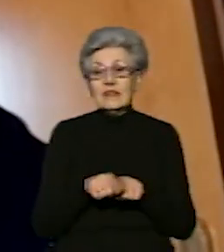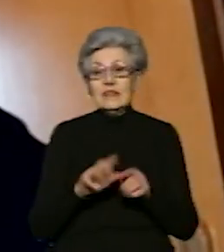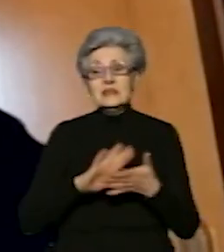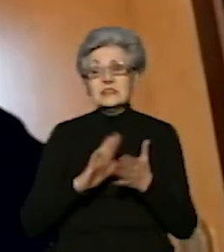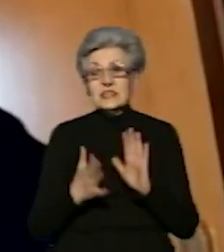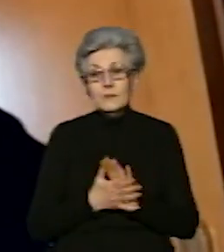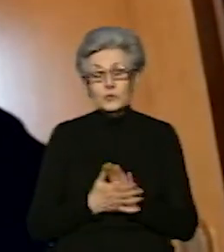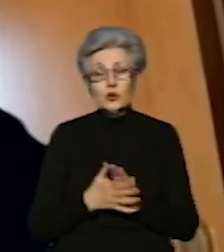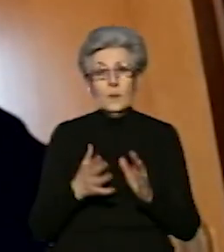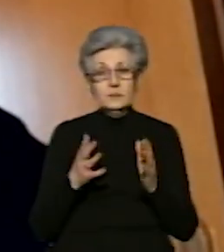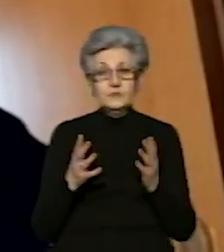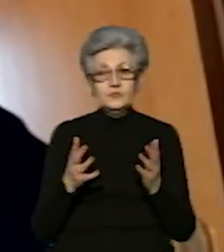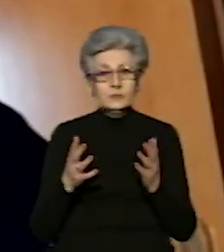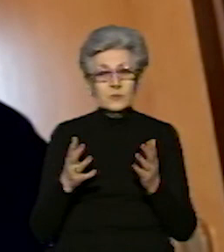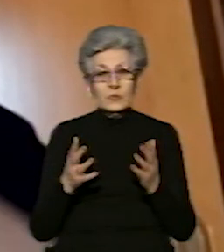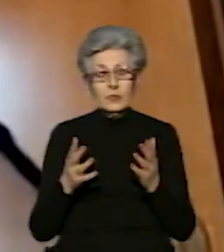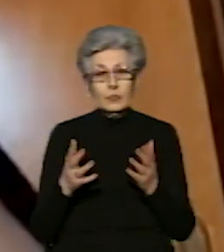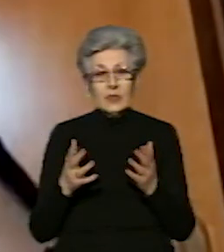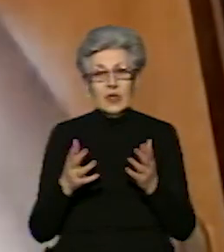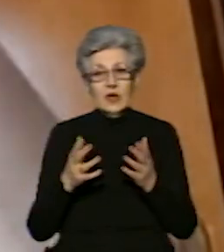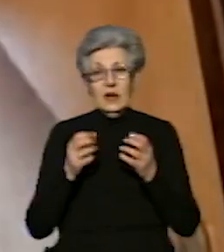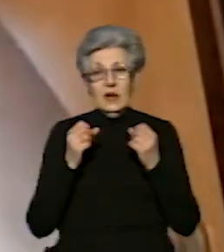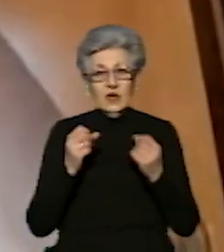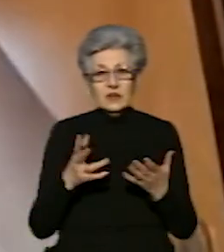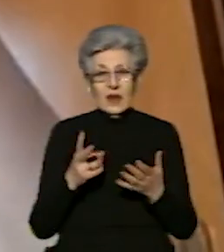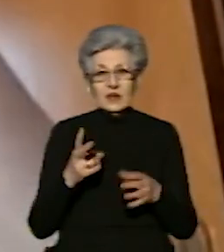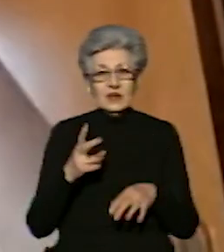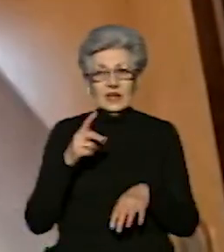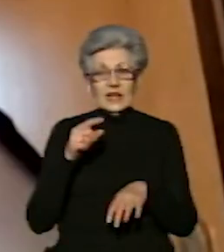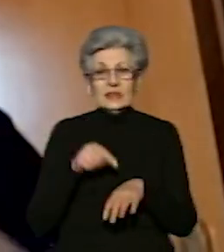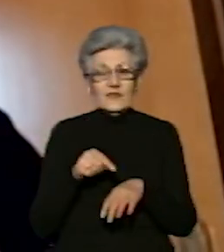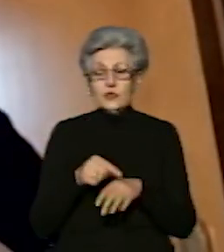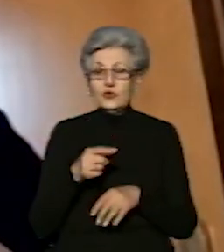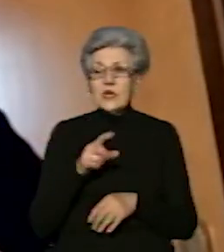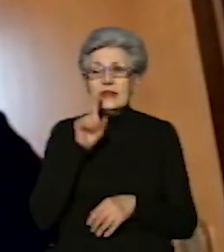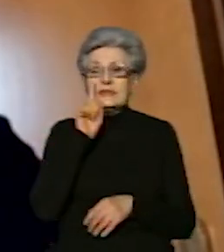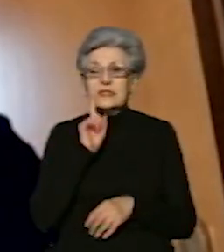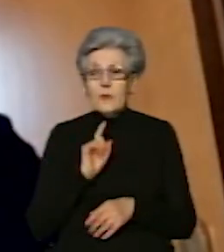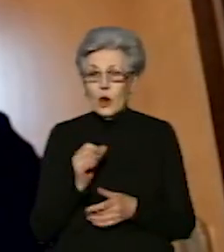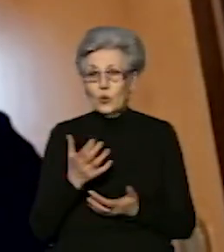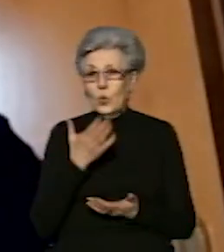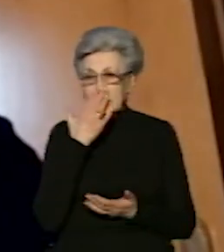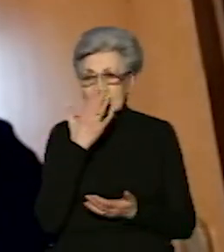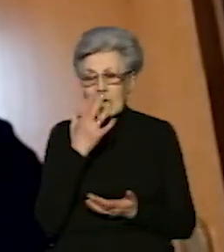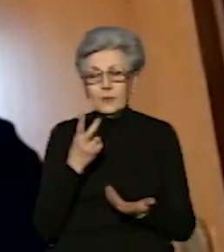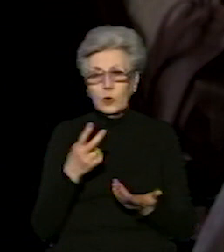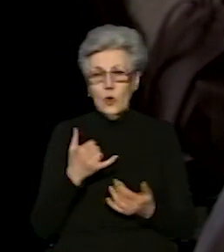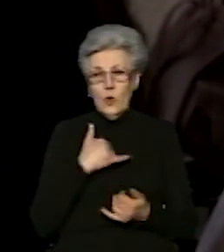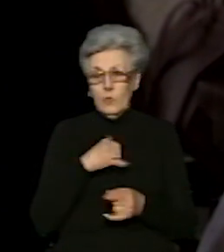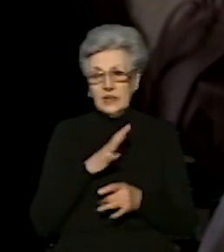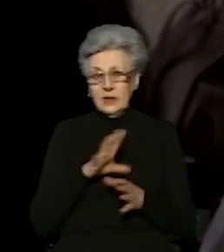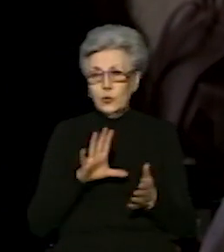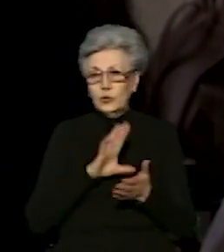невідчуття смаку і запаху, в мене не було.